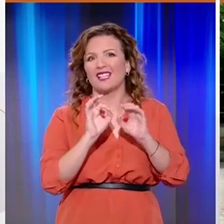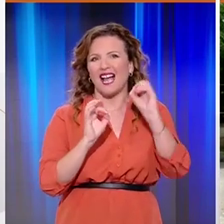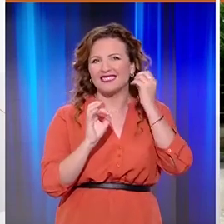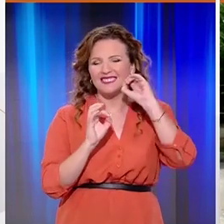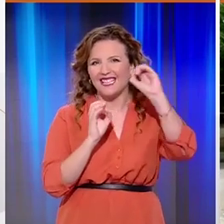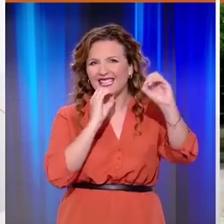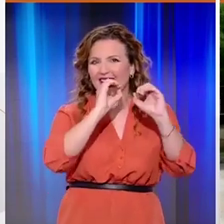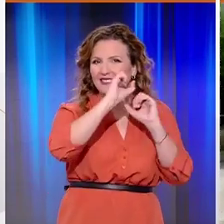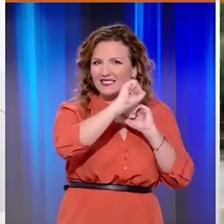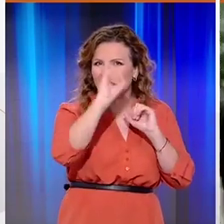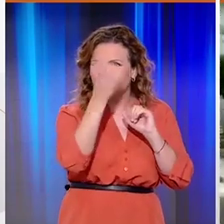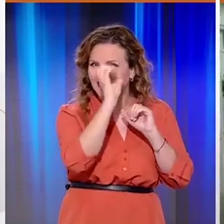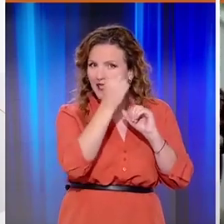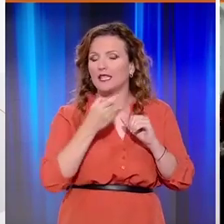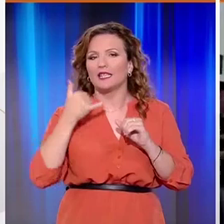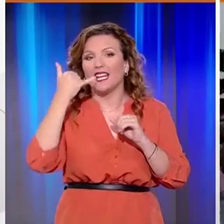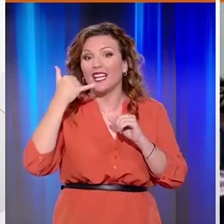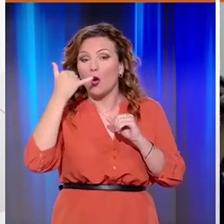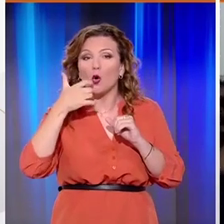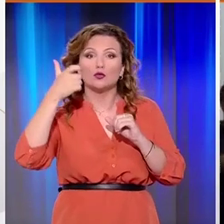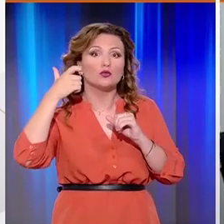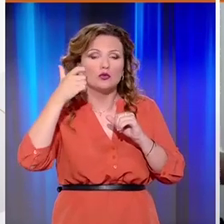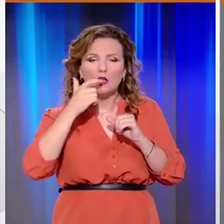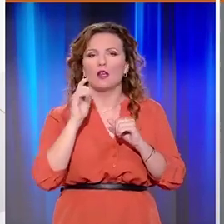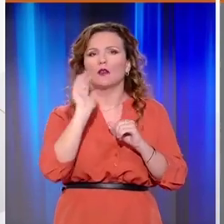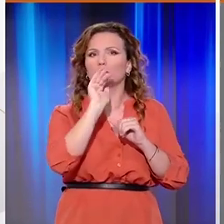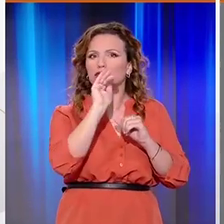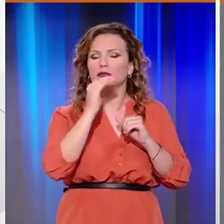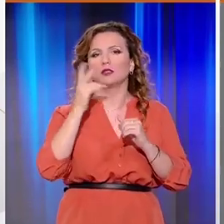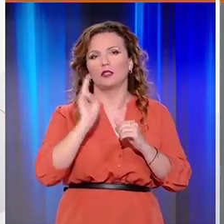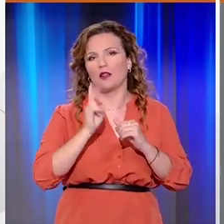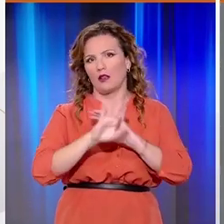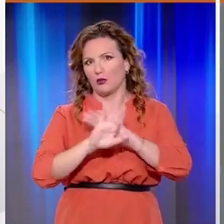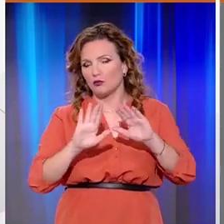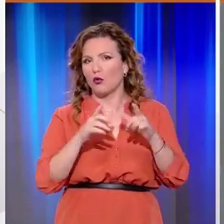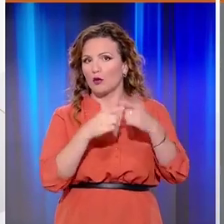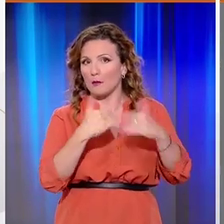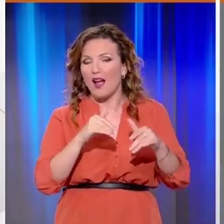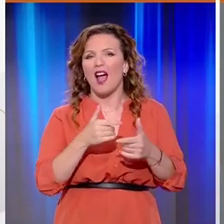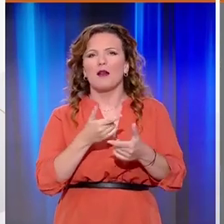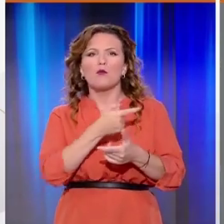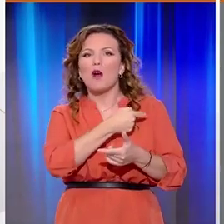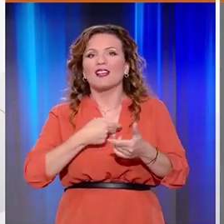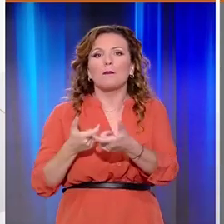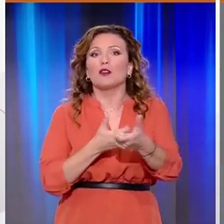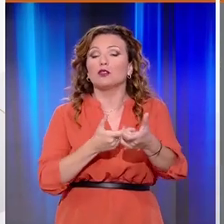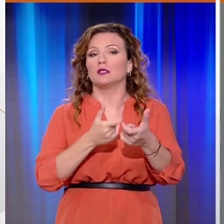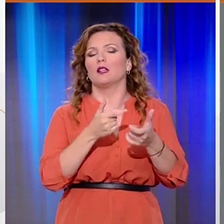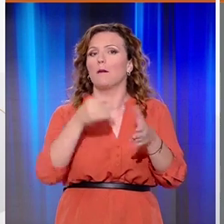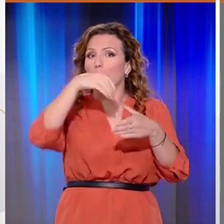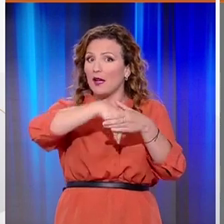σιρήνα και σχετικό ηχητικό μήνυμα, το οποίο προειδοποίησε για ακραία φαινόμενα. Η πιλωτική δοκιμή έγινε στο Αρχηγείο της Πυροσβεστικής,